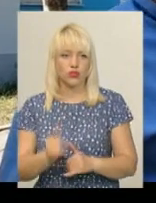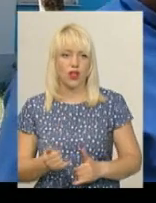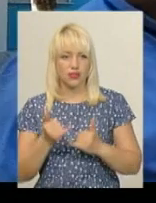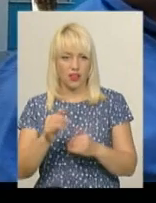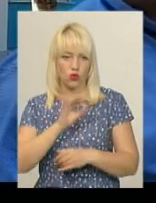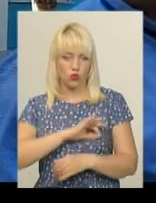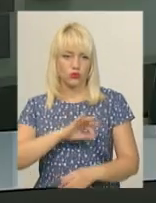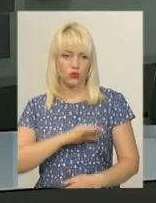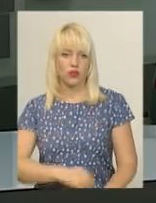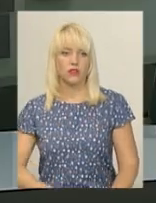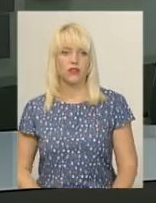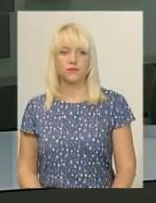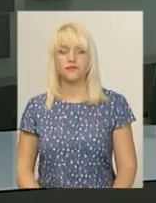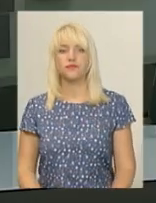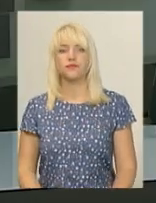користування.